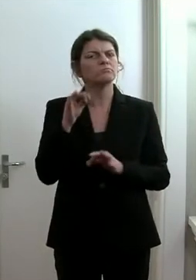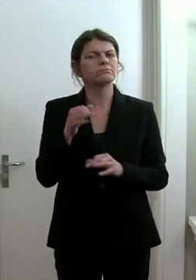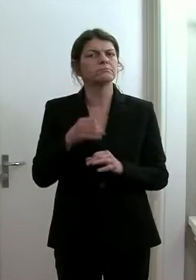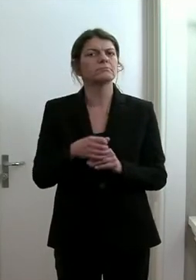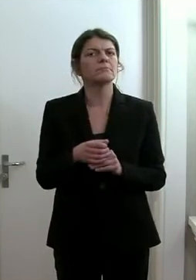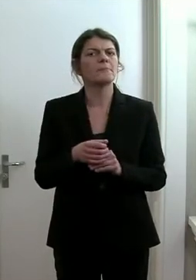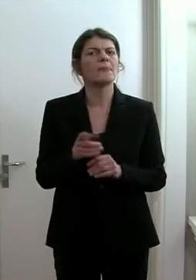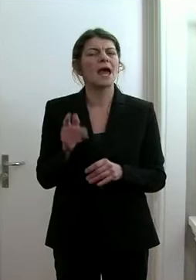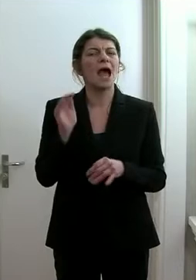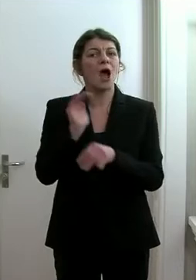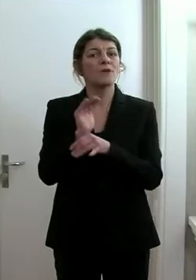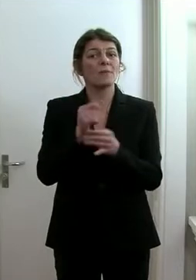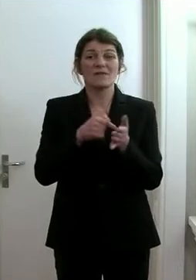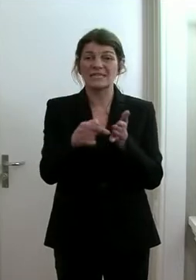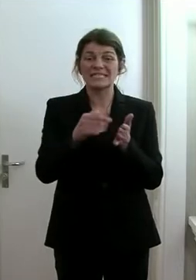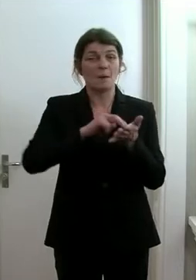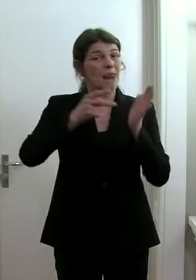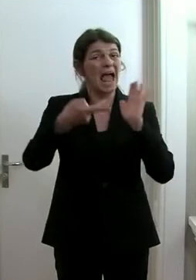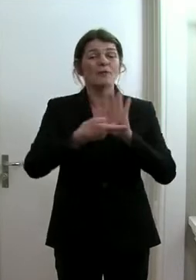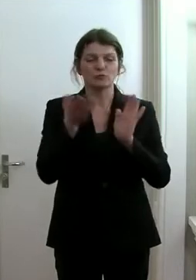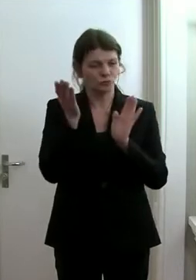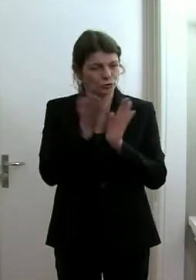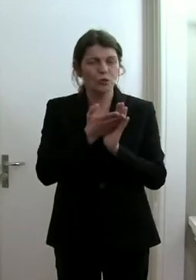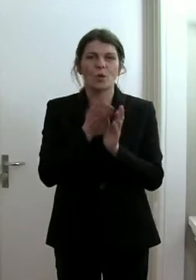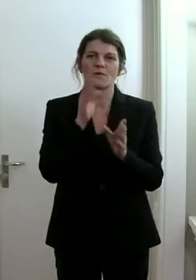Aufgabenverzichtsplanung vor.